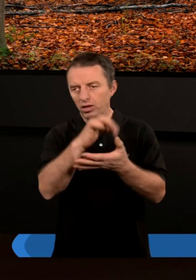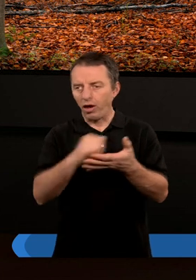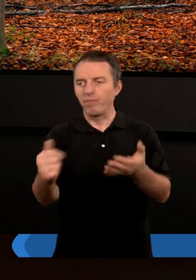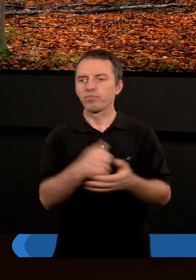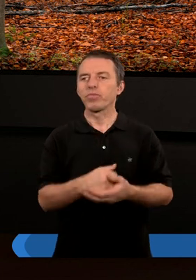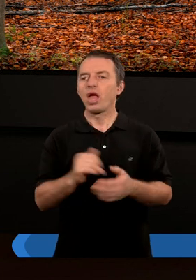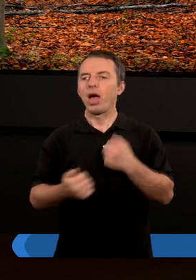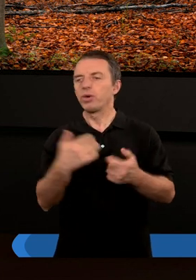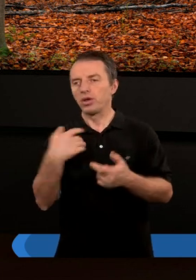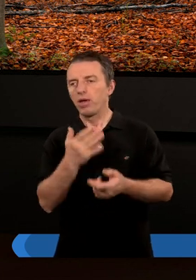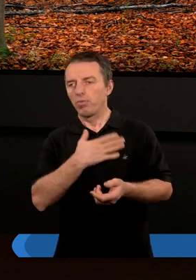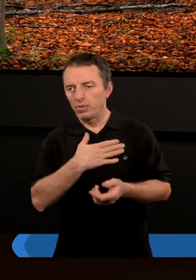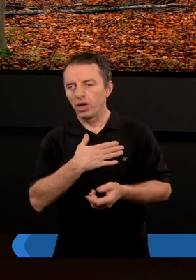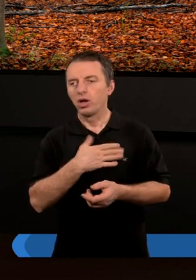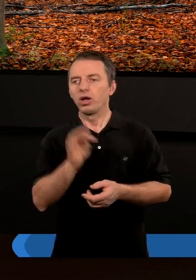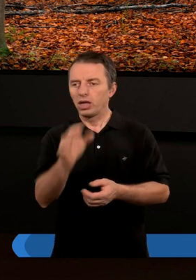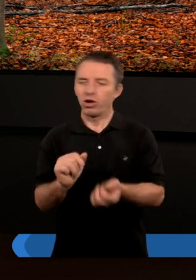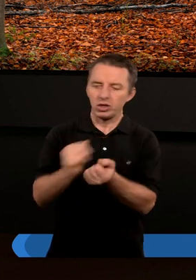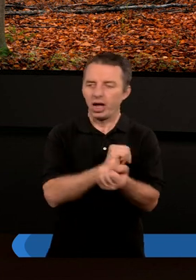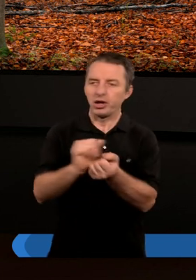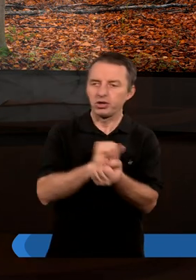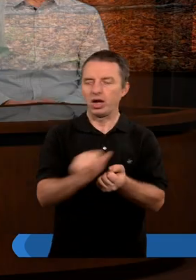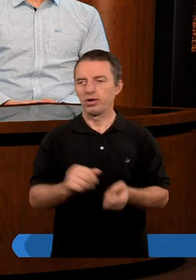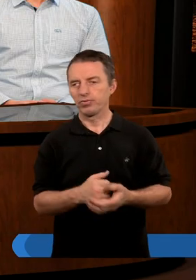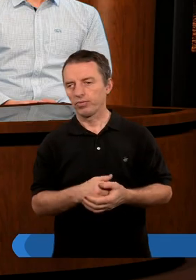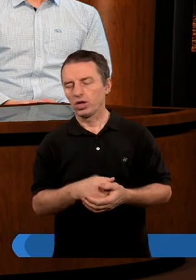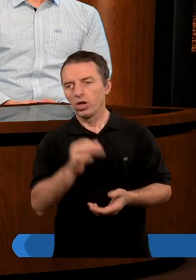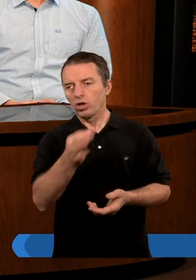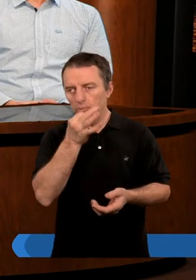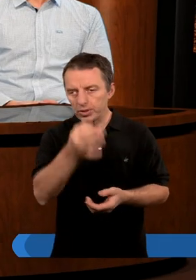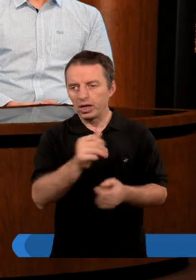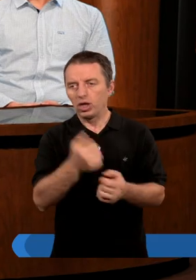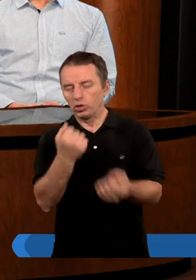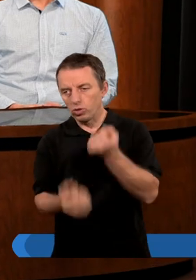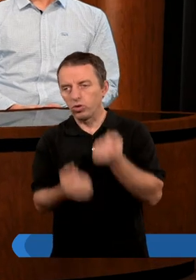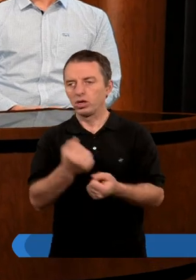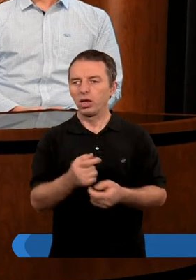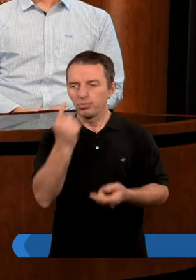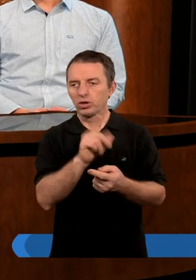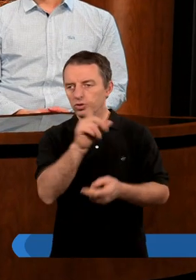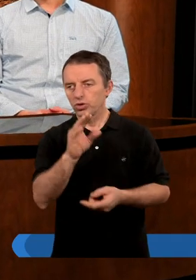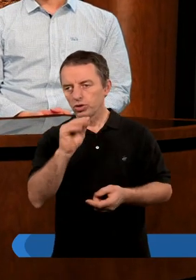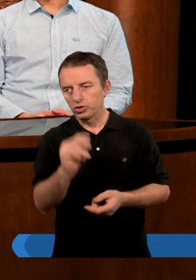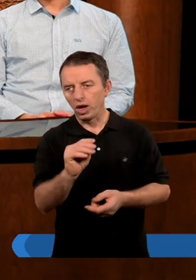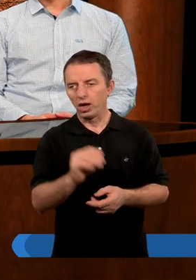zabrać? Żebyśmy nie mieli właśnie tego tarcia. No pytanie jest dosyć trudne. Ja myślę, że